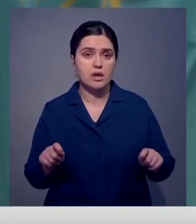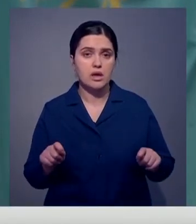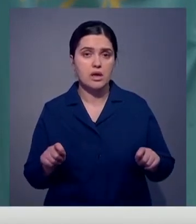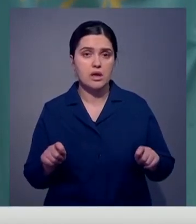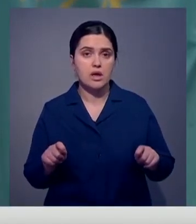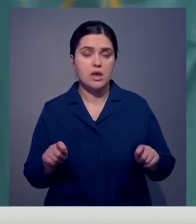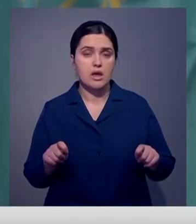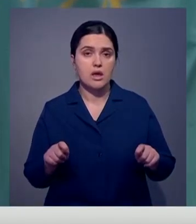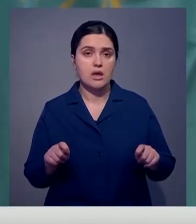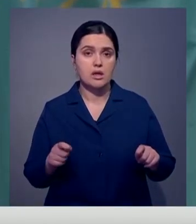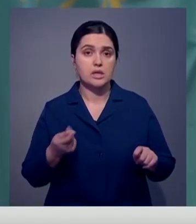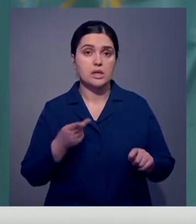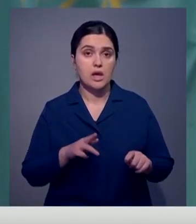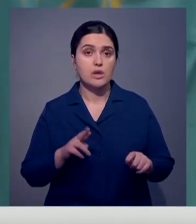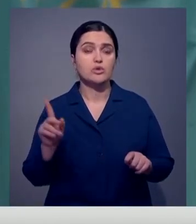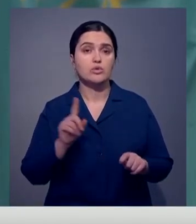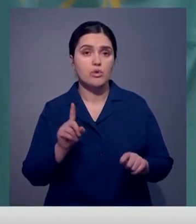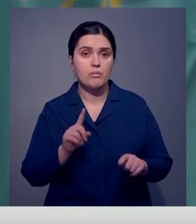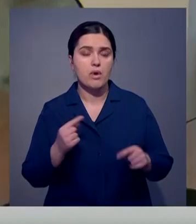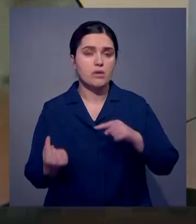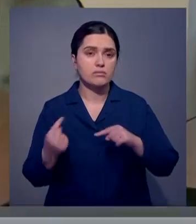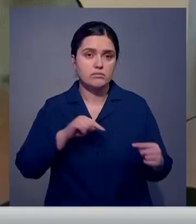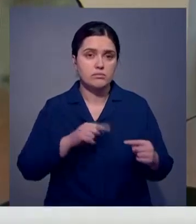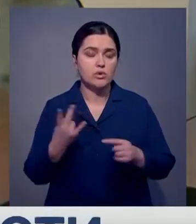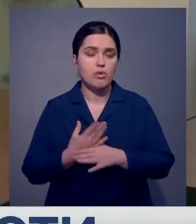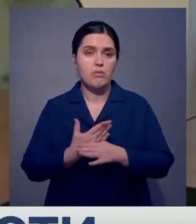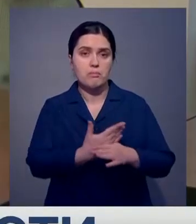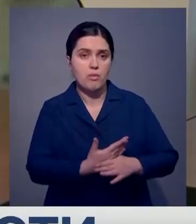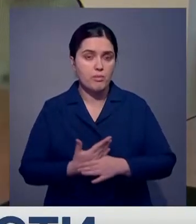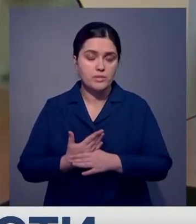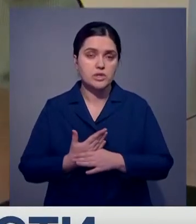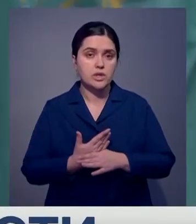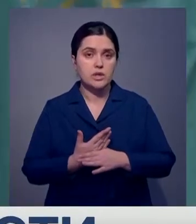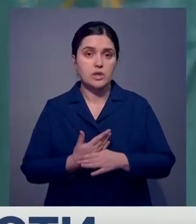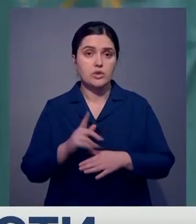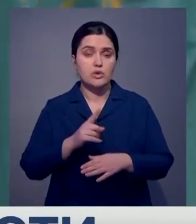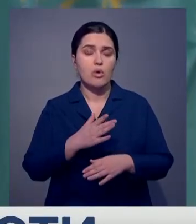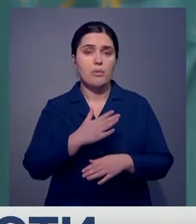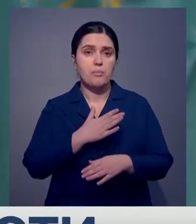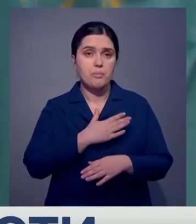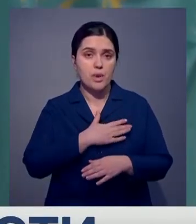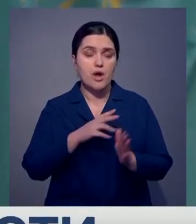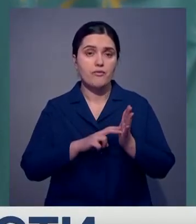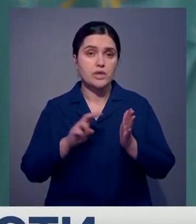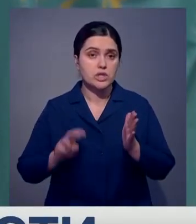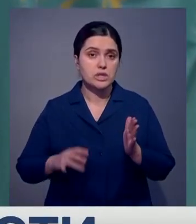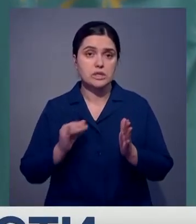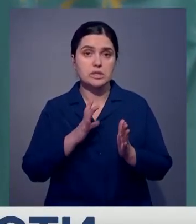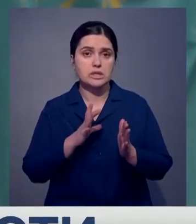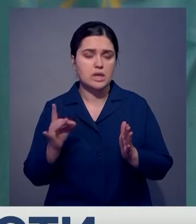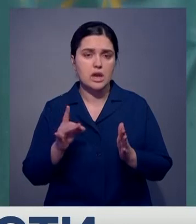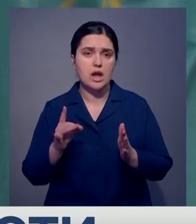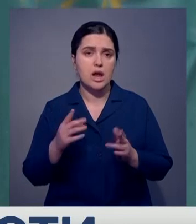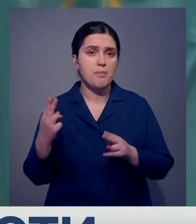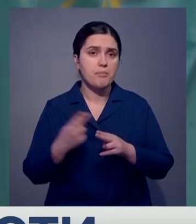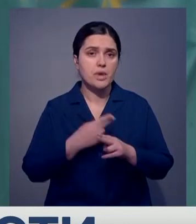интеграции, а именно, чтобы по-хорошему разойтись. Поэтому то, что мы так вышли из Советского Союза без крови,